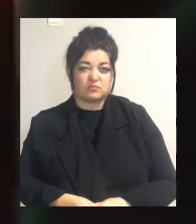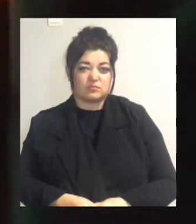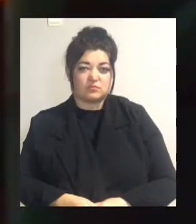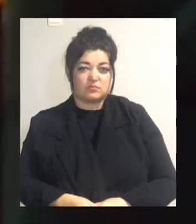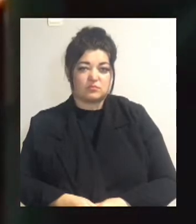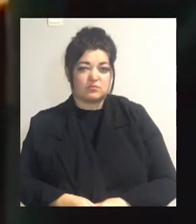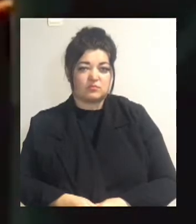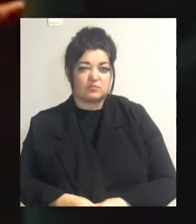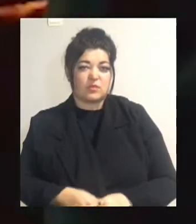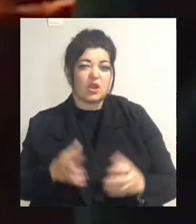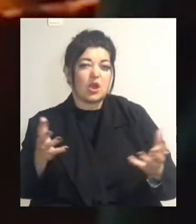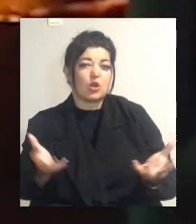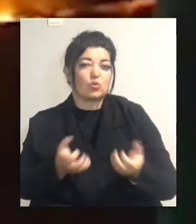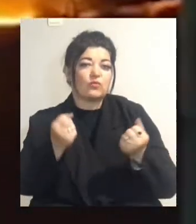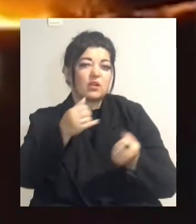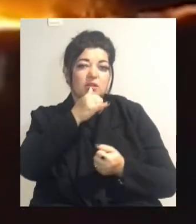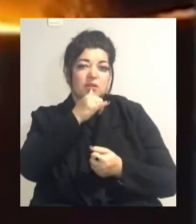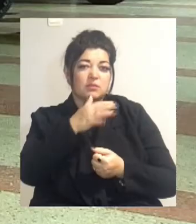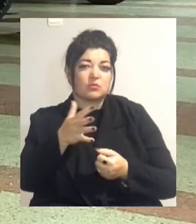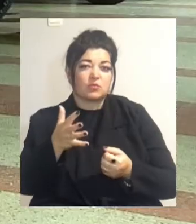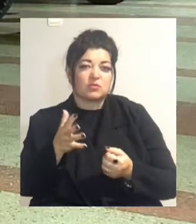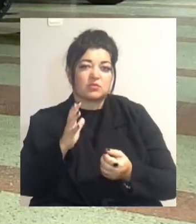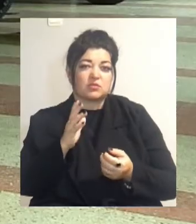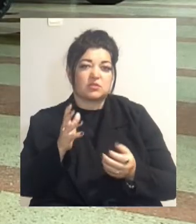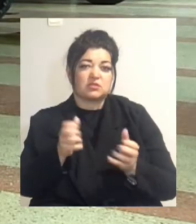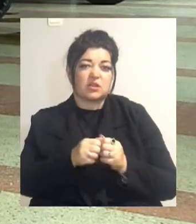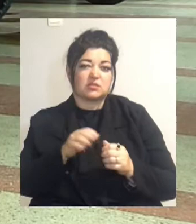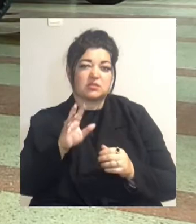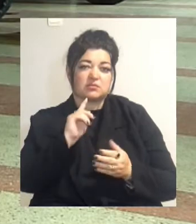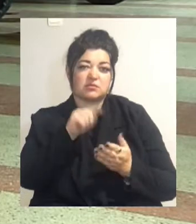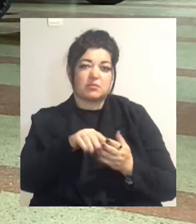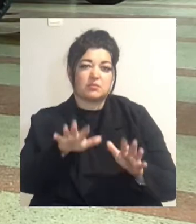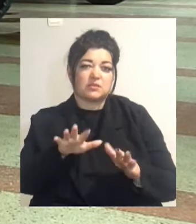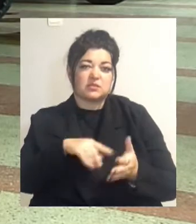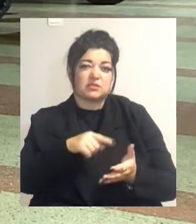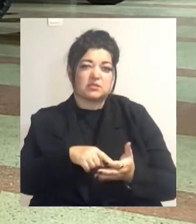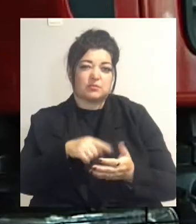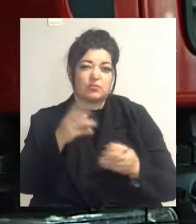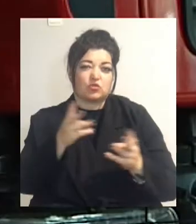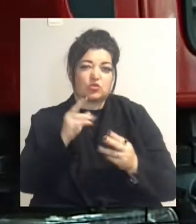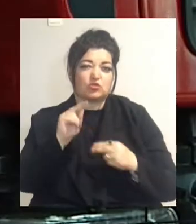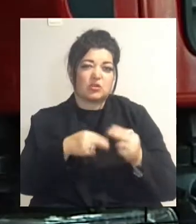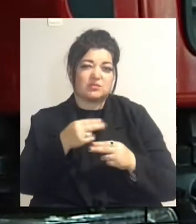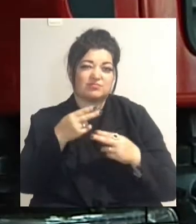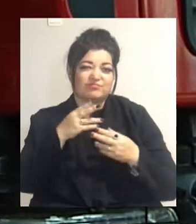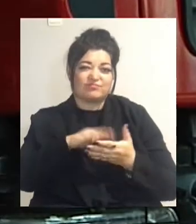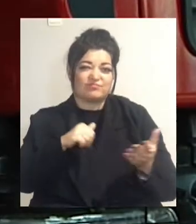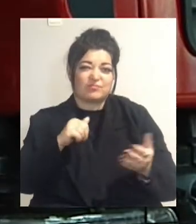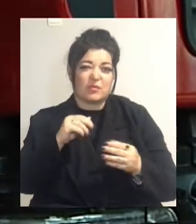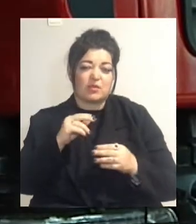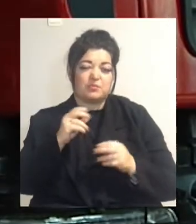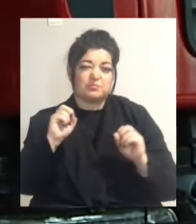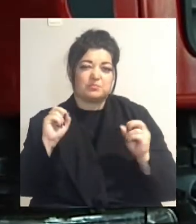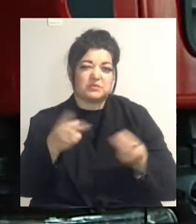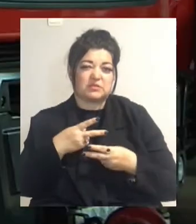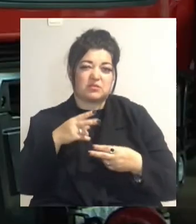Рятувальники не могли дістатися місця пожежі через відсутність спеціальної пожежної техніки. Про це розказала речниця ДСНС Одещини